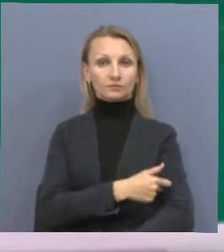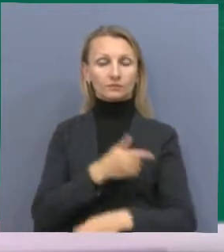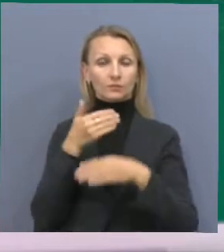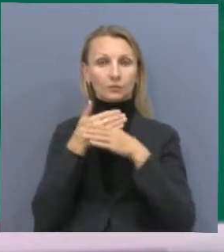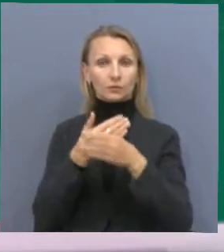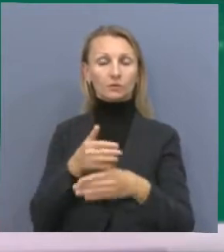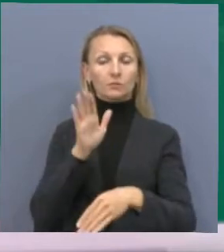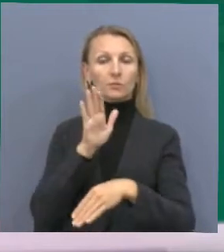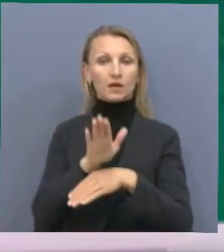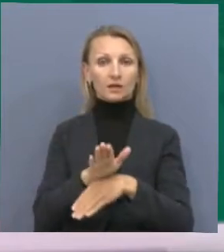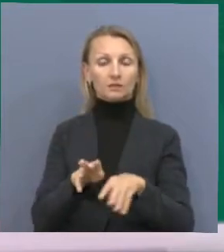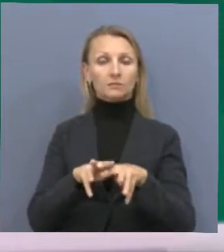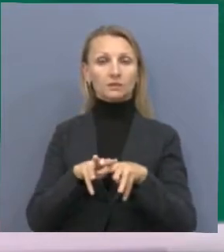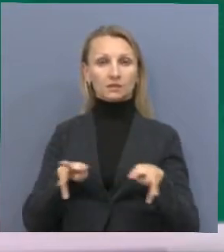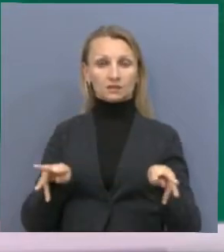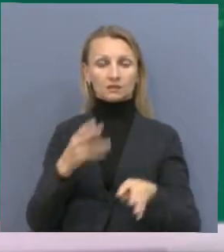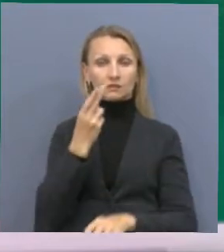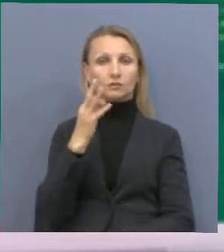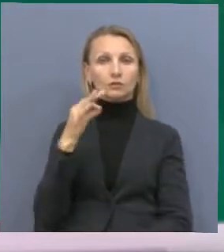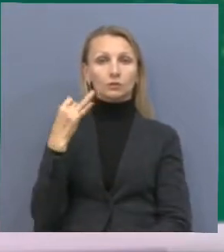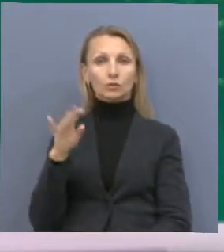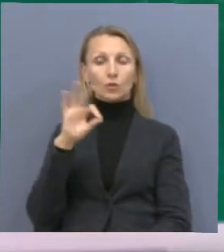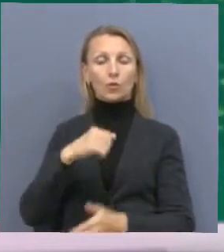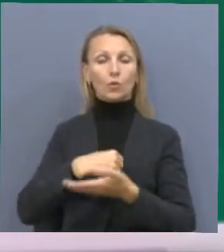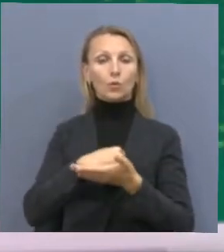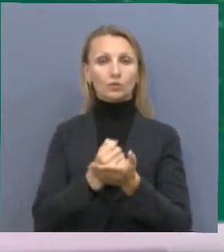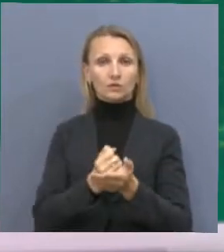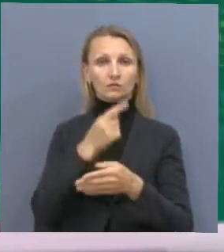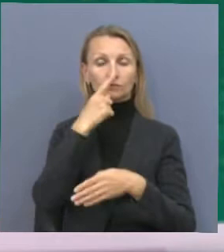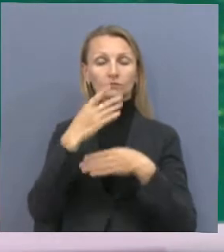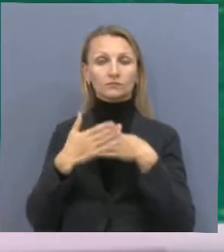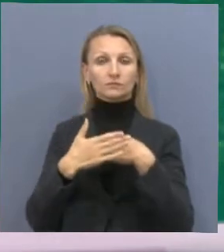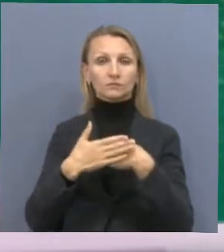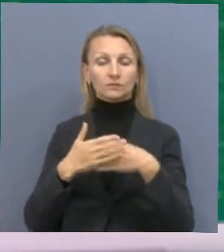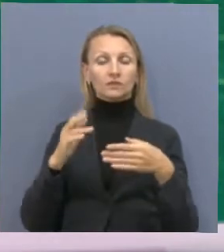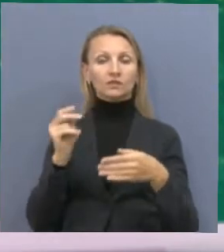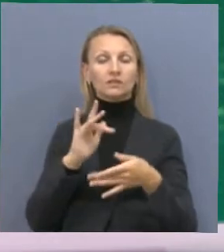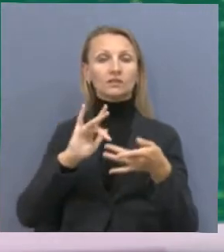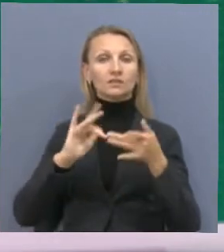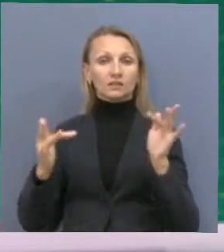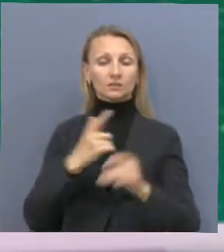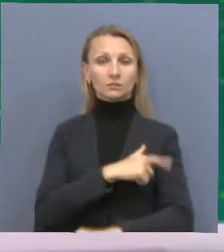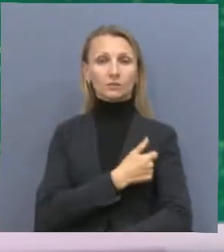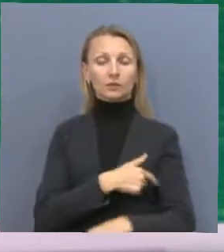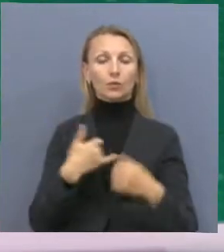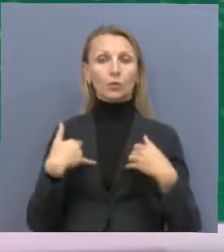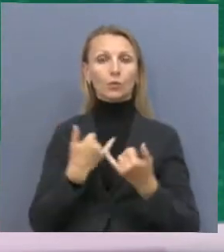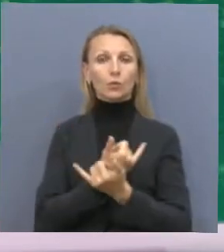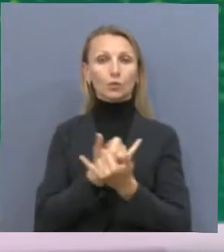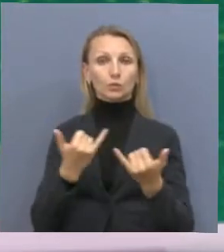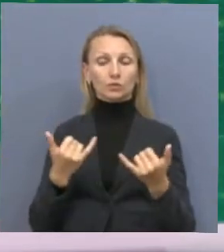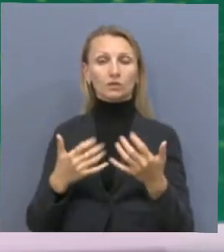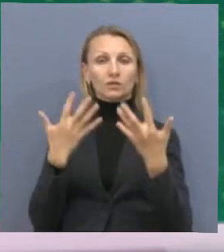приказа министра здравоохранения Алексея Цоя об утверждении порядка оказания дистанционных медицинских услуг посредством